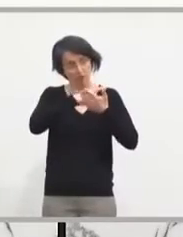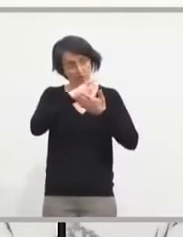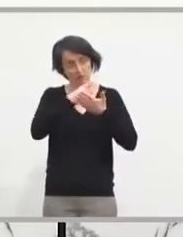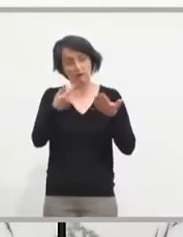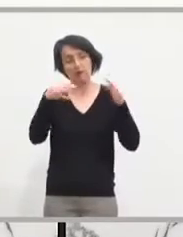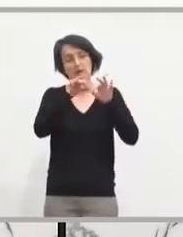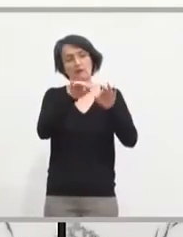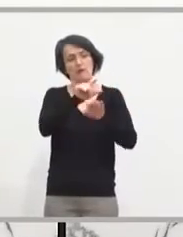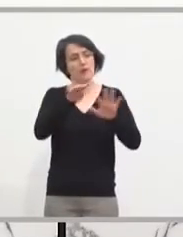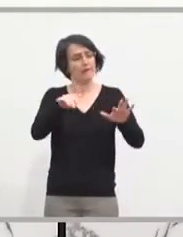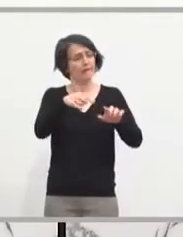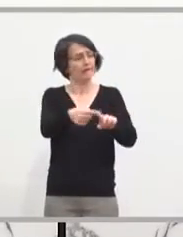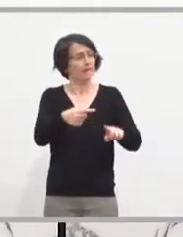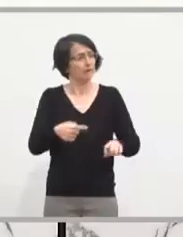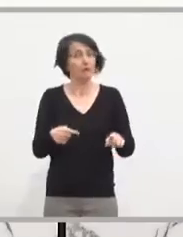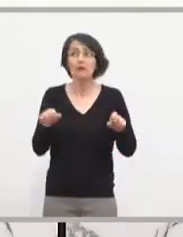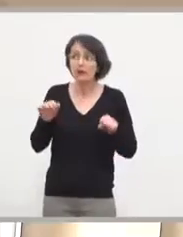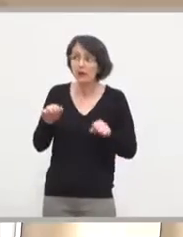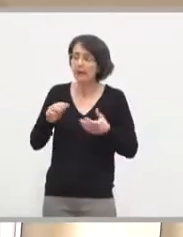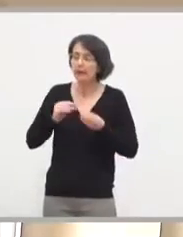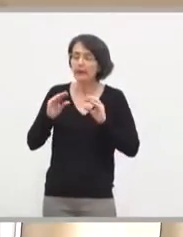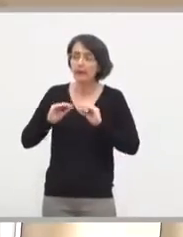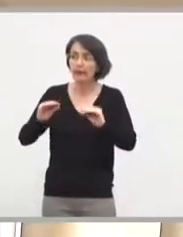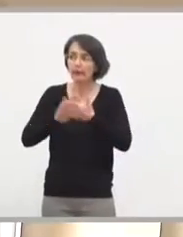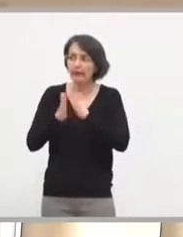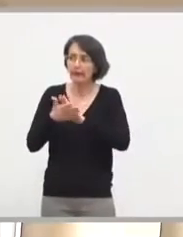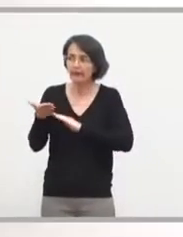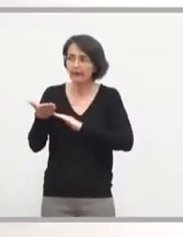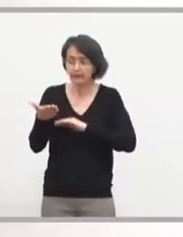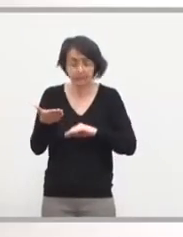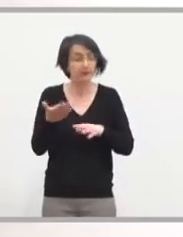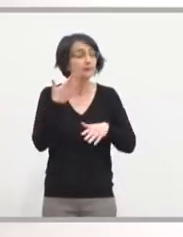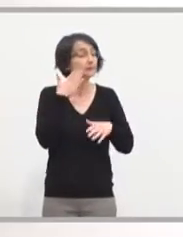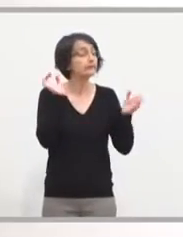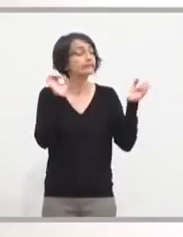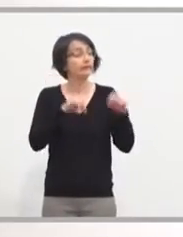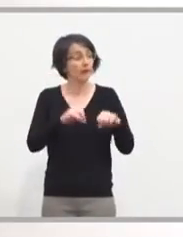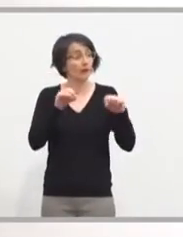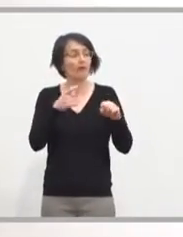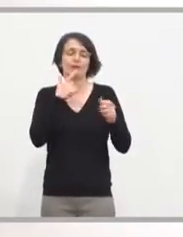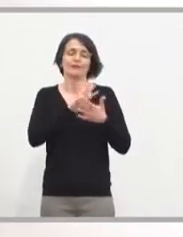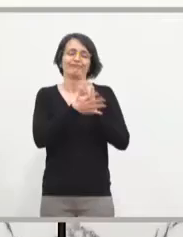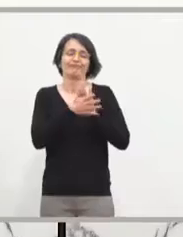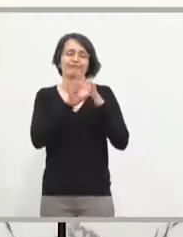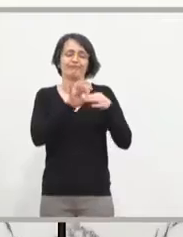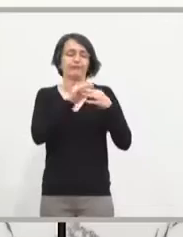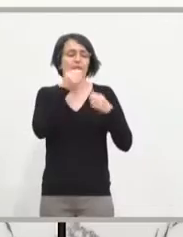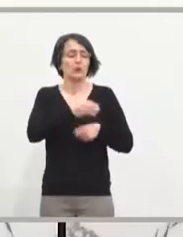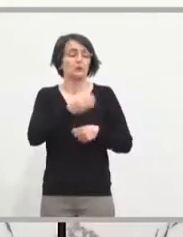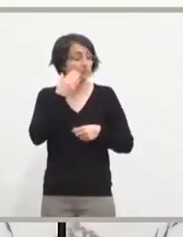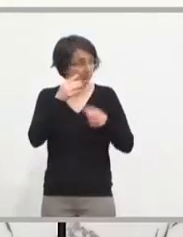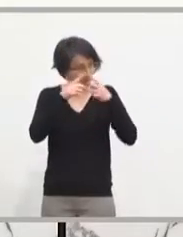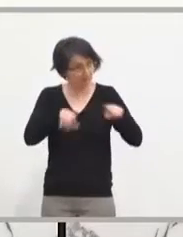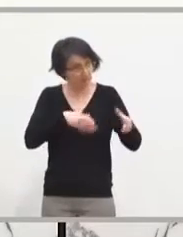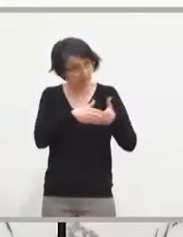nous revoir le 29. D'accord. Et en pratique, alors, qu'est que ça va ? d'accord, nous nous entendrons. S'il n'y a pas d'accord,